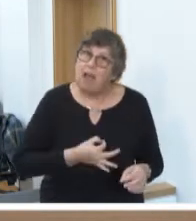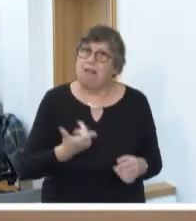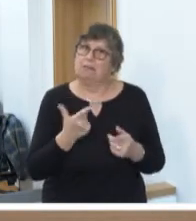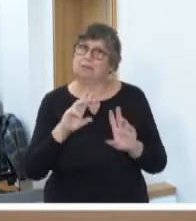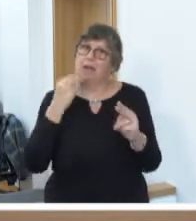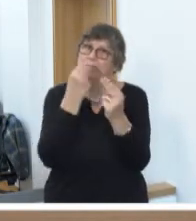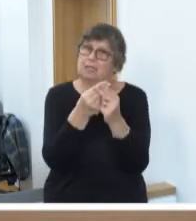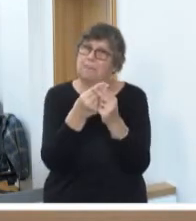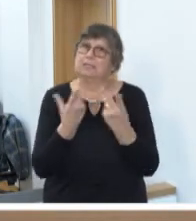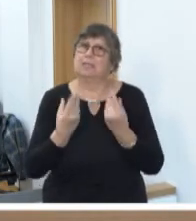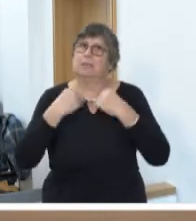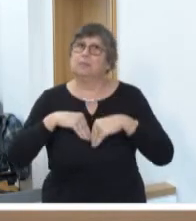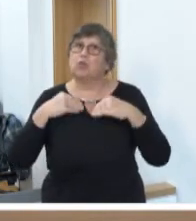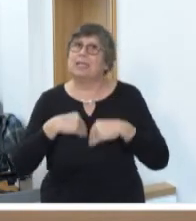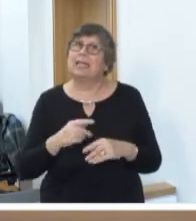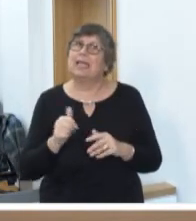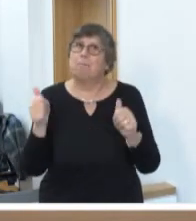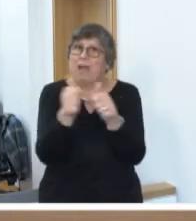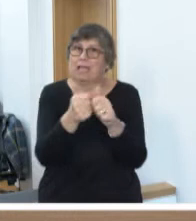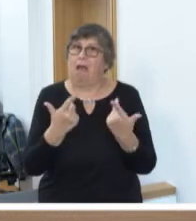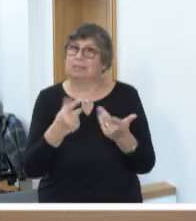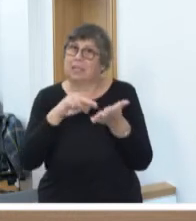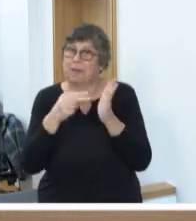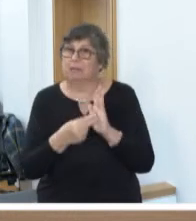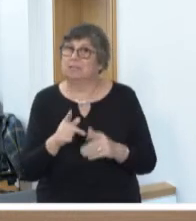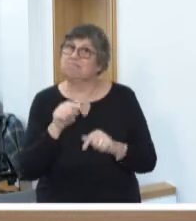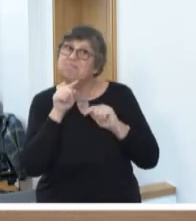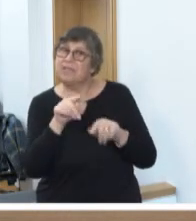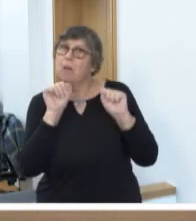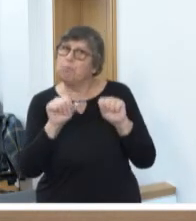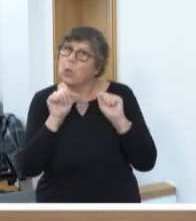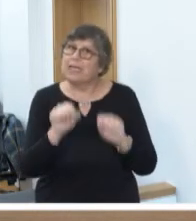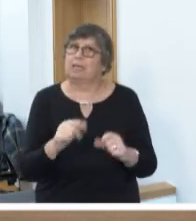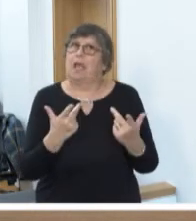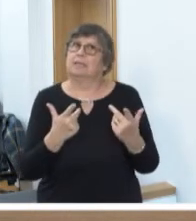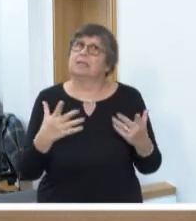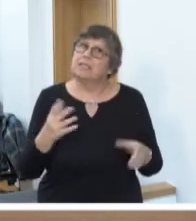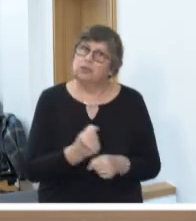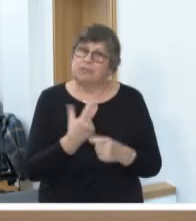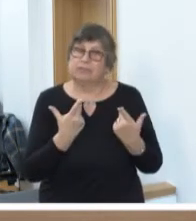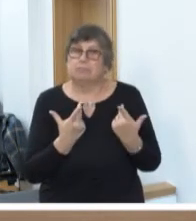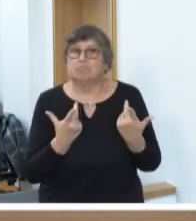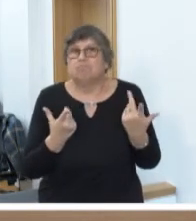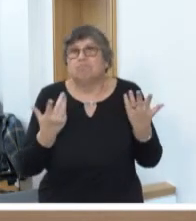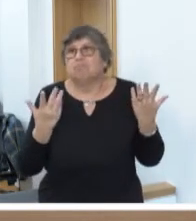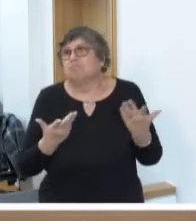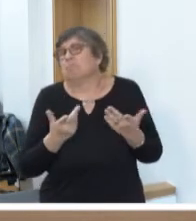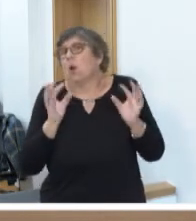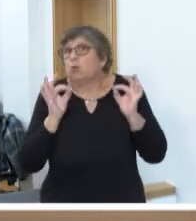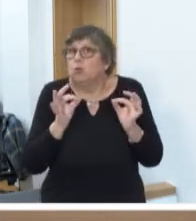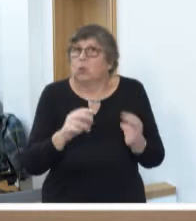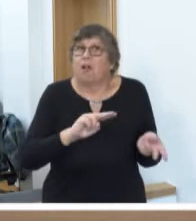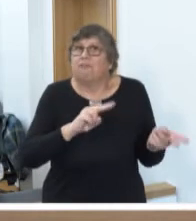Psychiatriebeirat vor. Damit werden Möglichkeiten geschaffen, adäquat auch auf